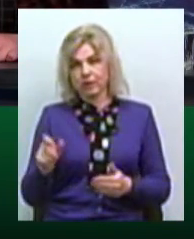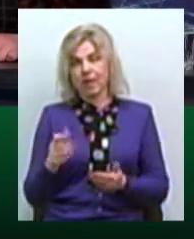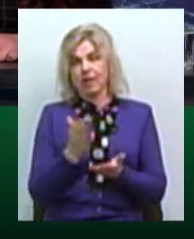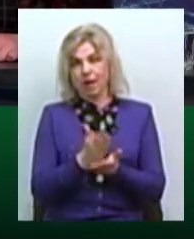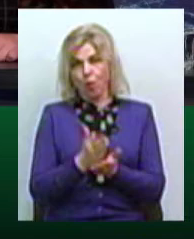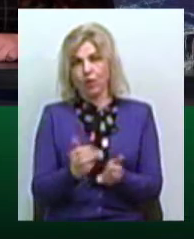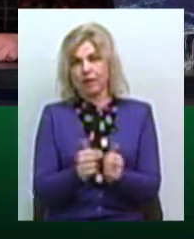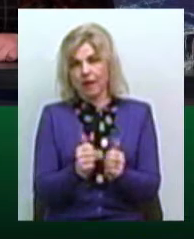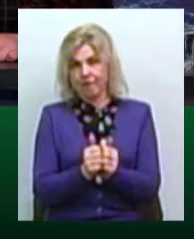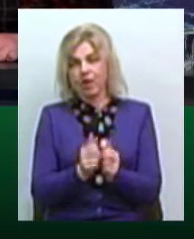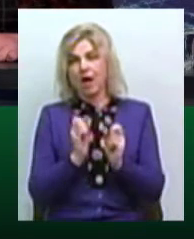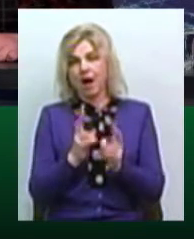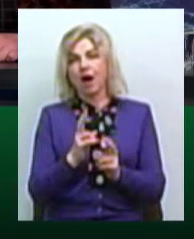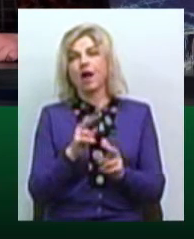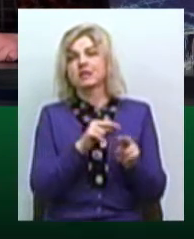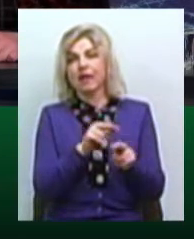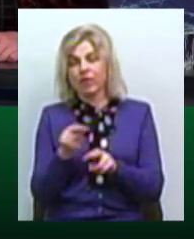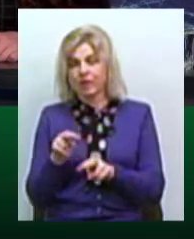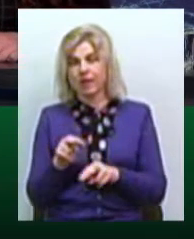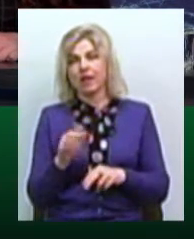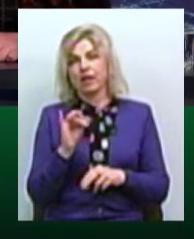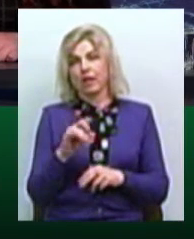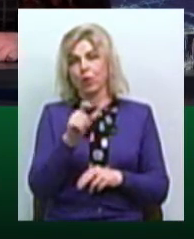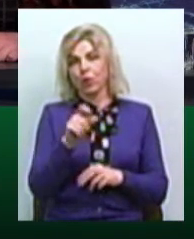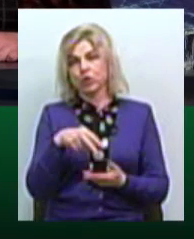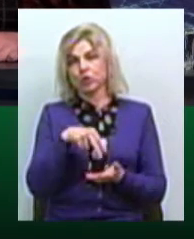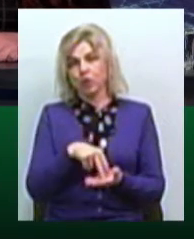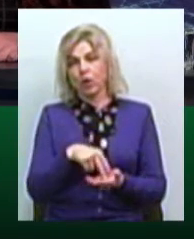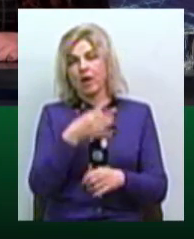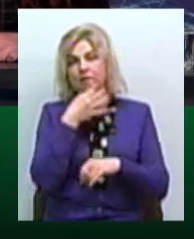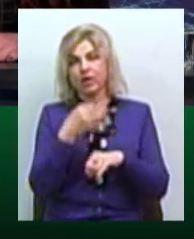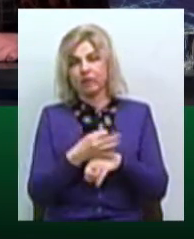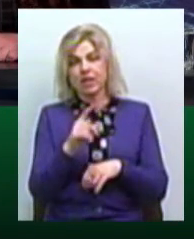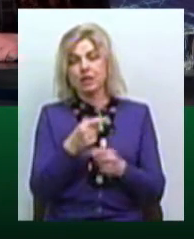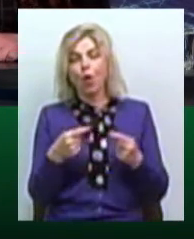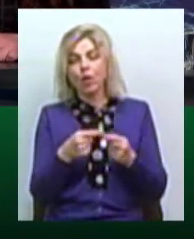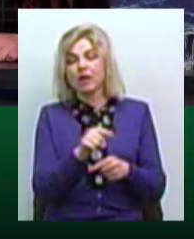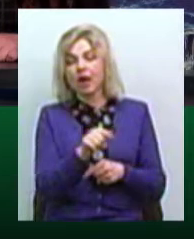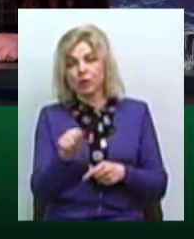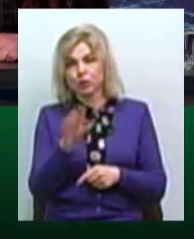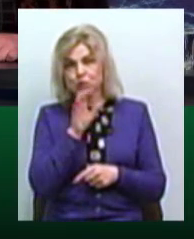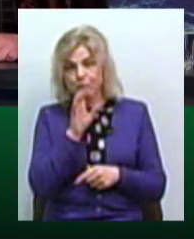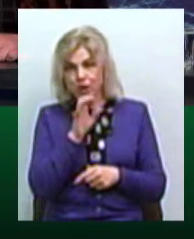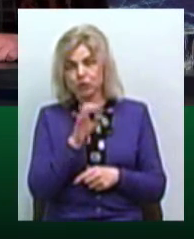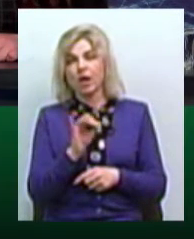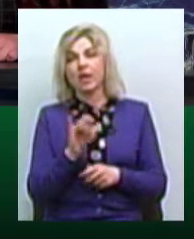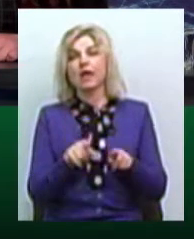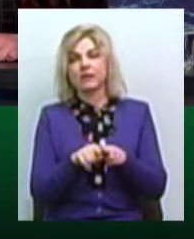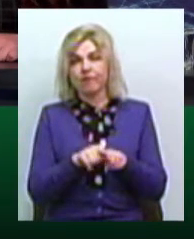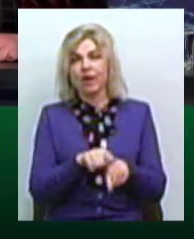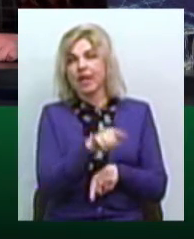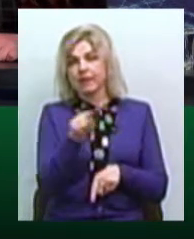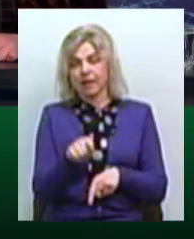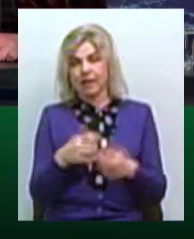ними у якості хендлерів, тобто людей, які просто стояли та відповідали за конкретну собачку. Ми так само тих тварин, які